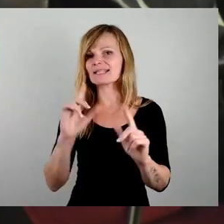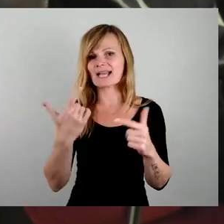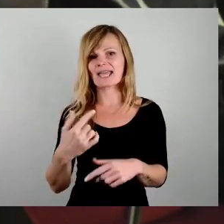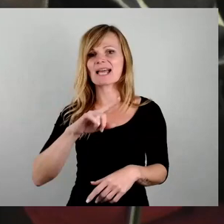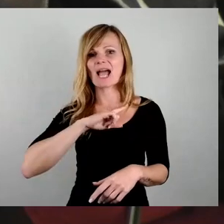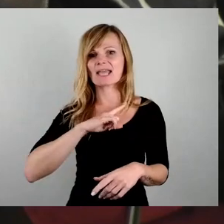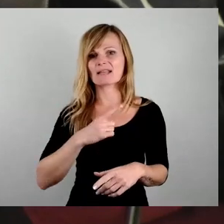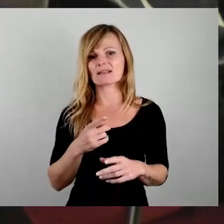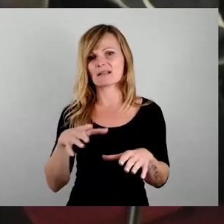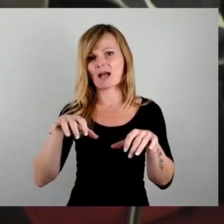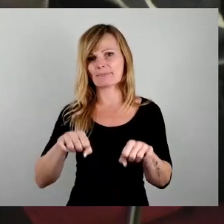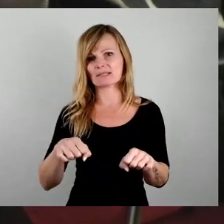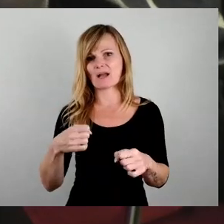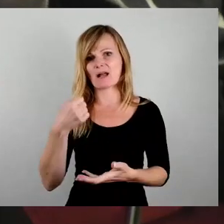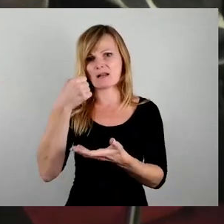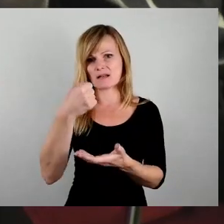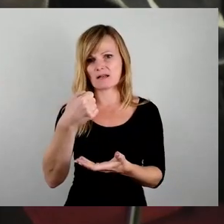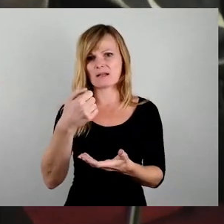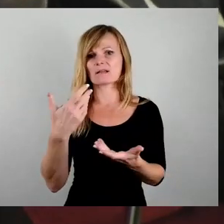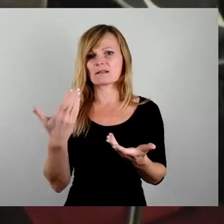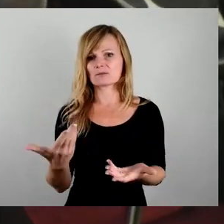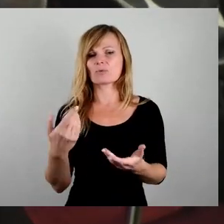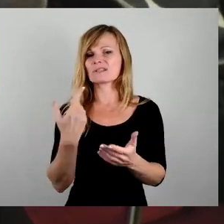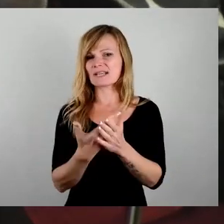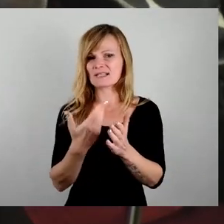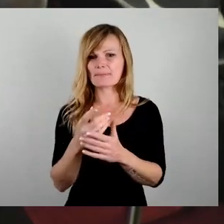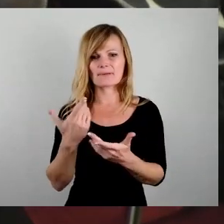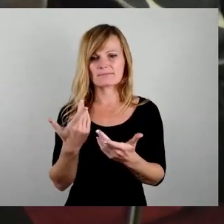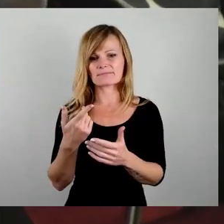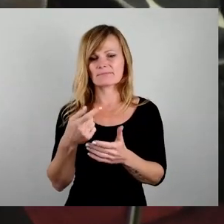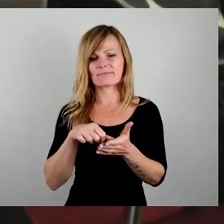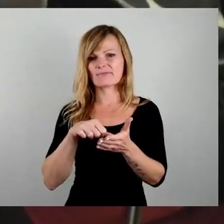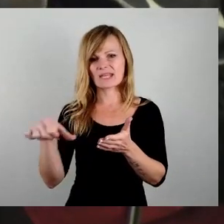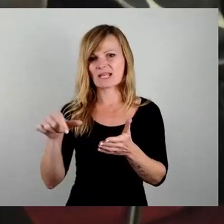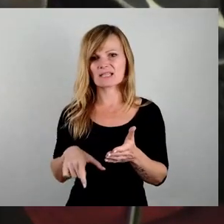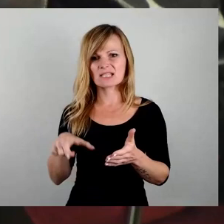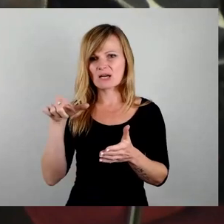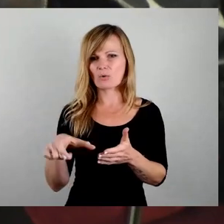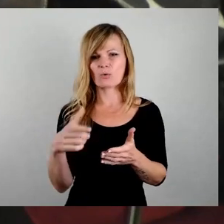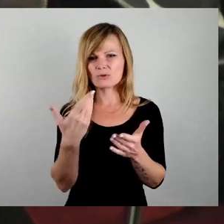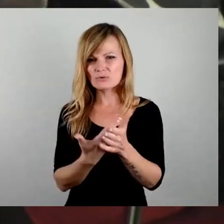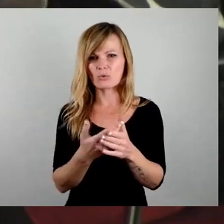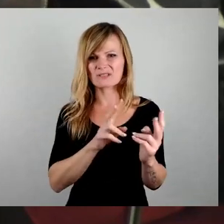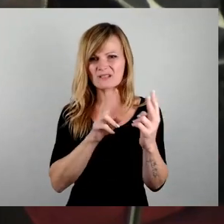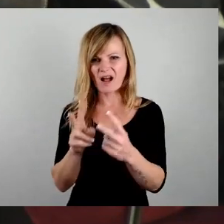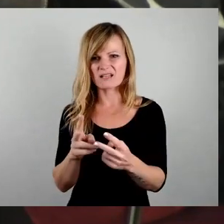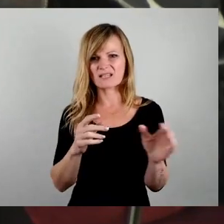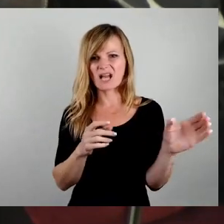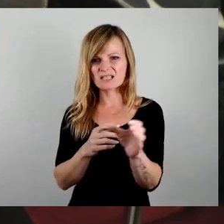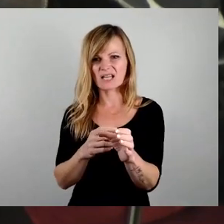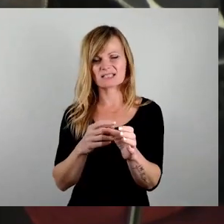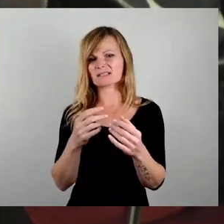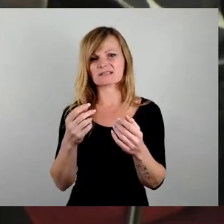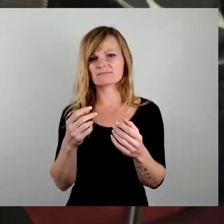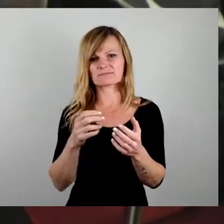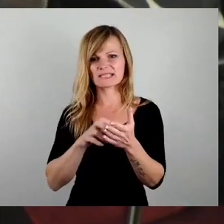kann man einfach sozusagen die Finanzierung nicht einfach so auf so eine Weise normalerweise ersetzen. Ich sage aber